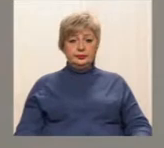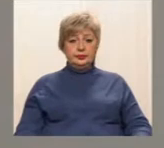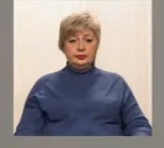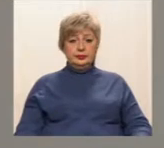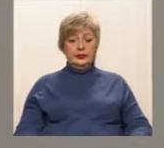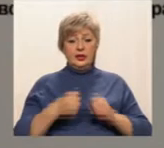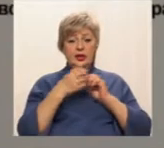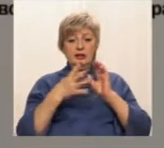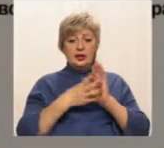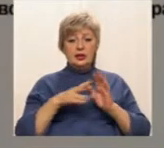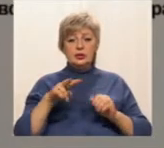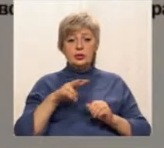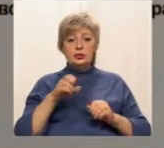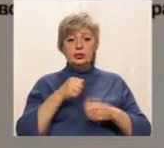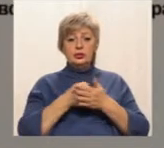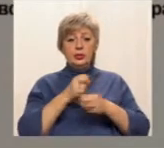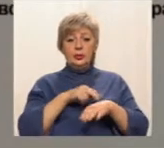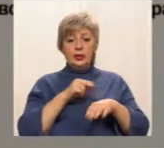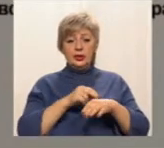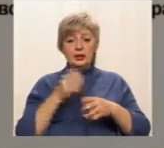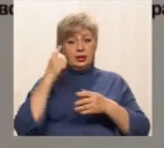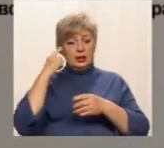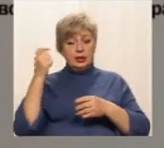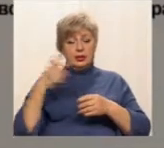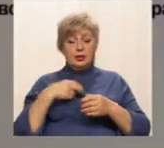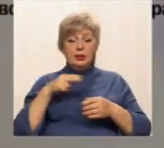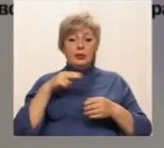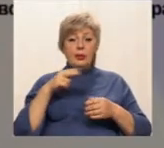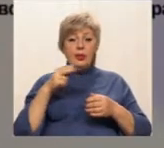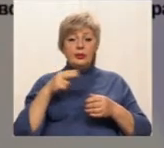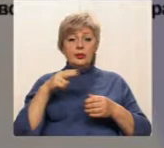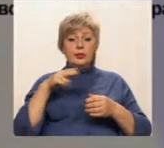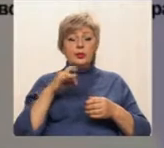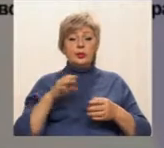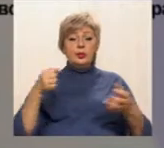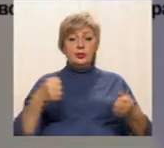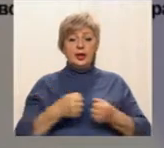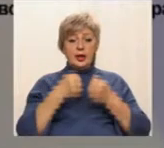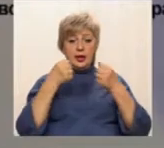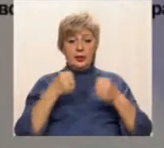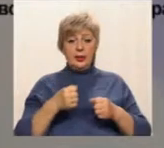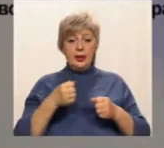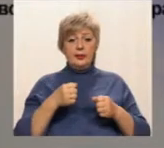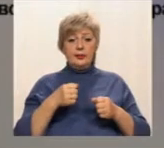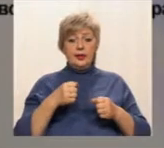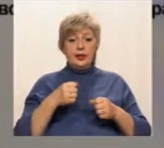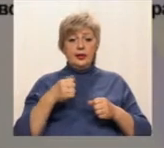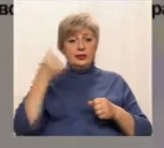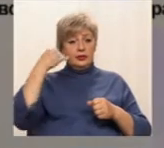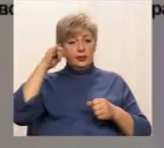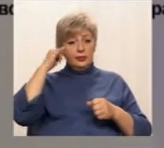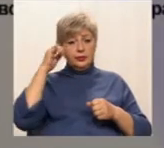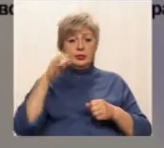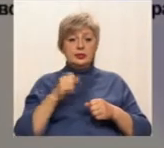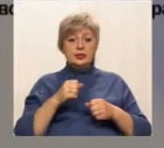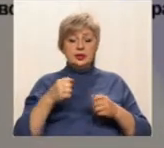19 лютого до поліції надійшло повідомлення про ДТП, яке трапилось на території Покровського району. У вулиці Електрозаводська